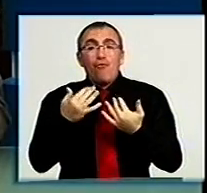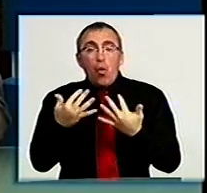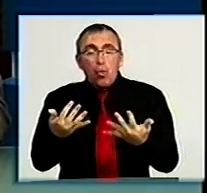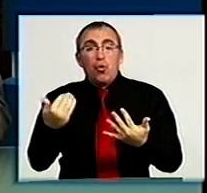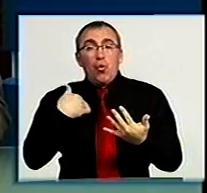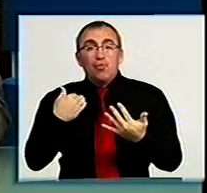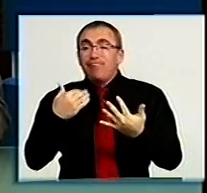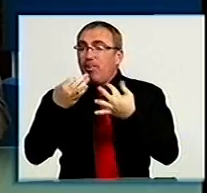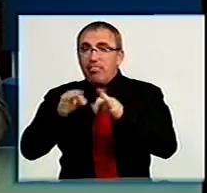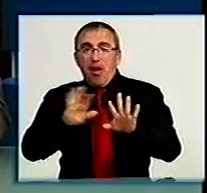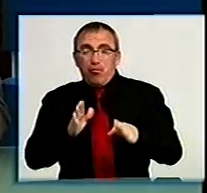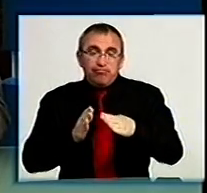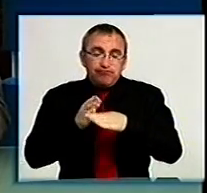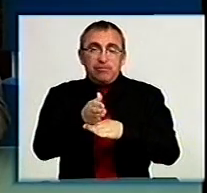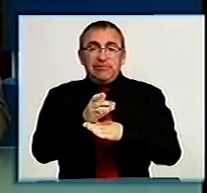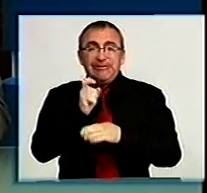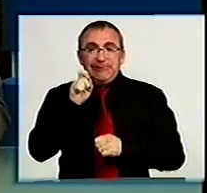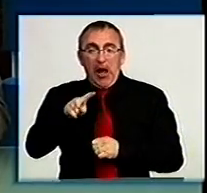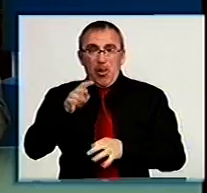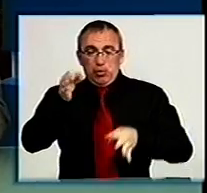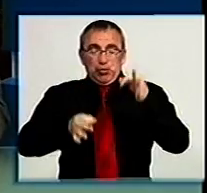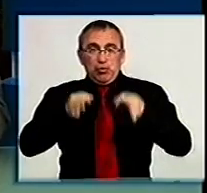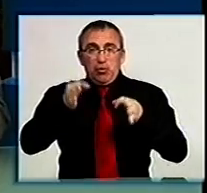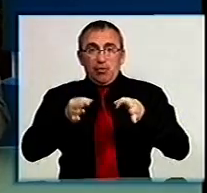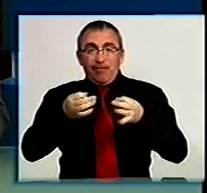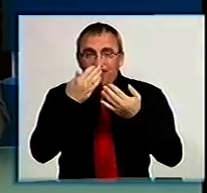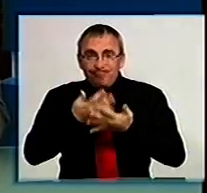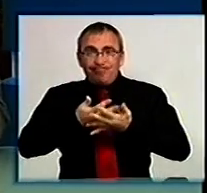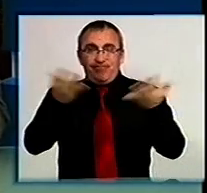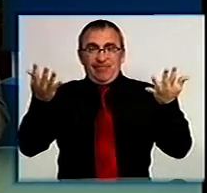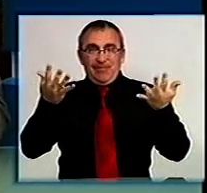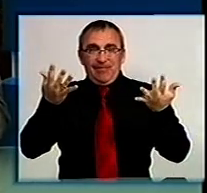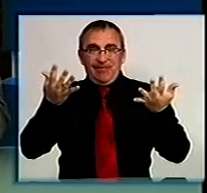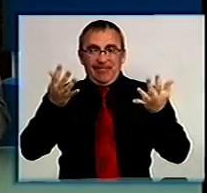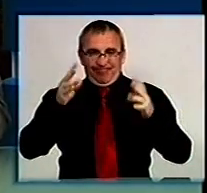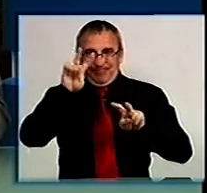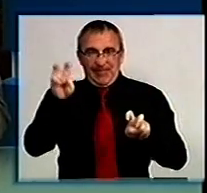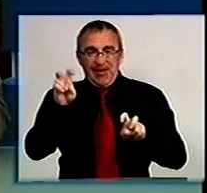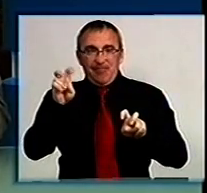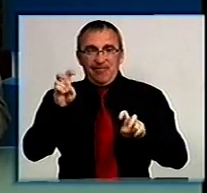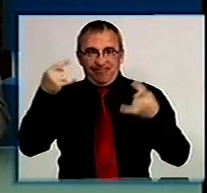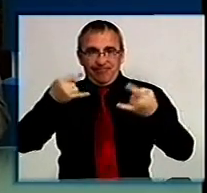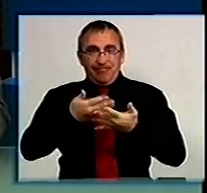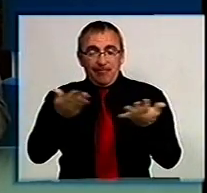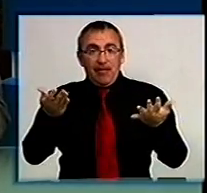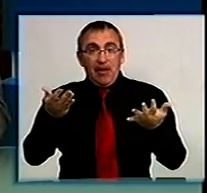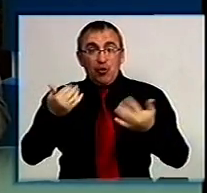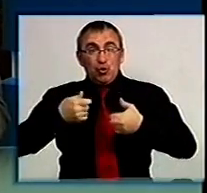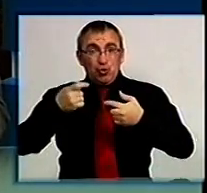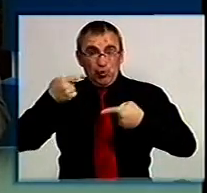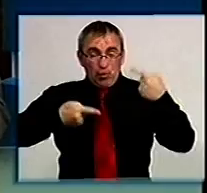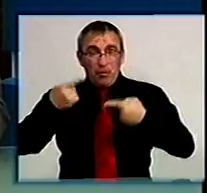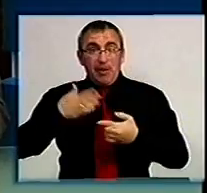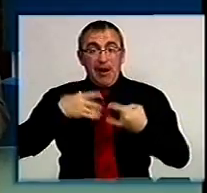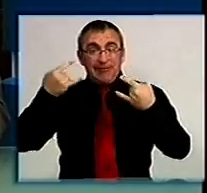не пустити до зали суду задля висвітлення теми у засобах масової інформації. Втім, після тривалої суперечки наші знімальні